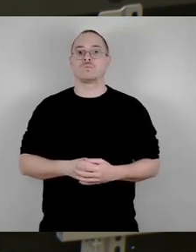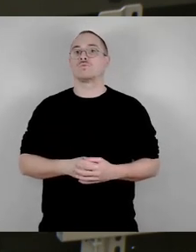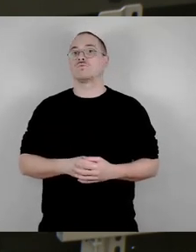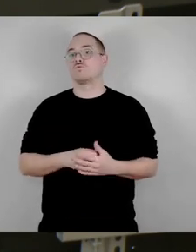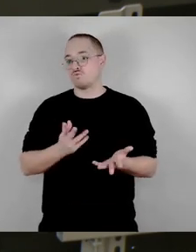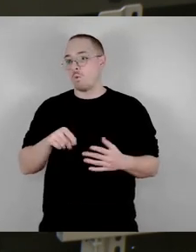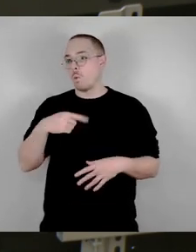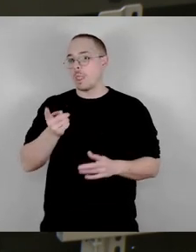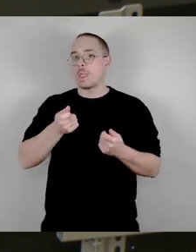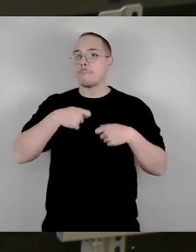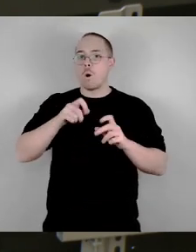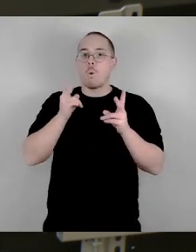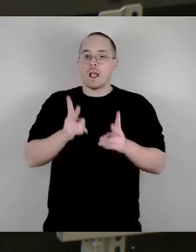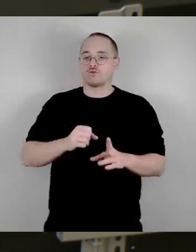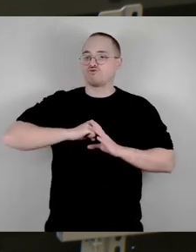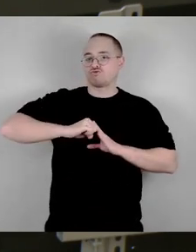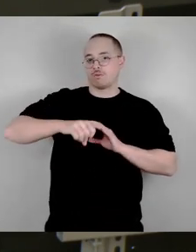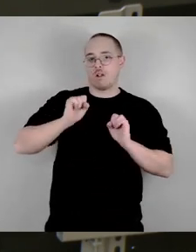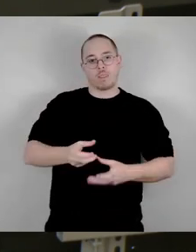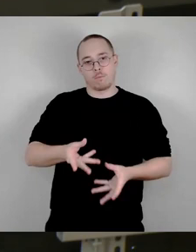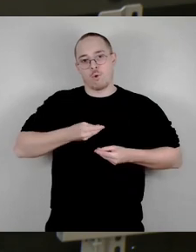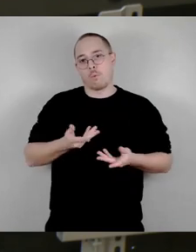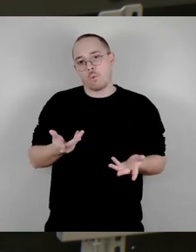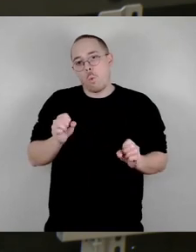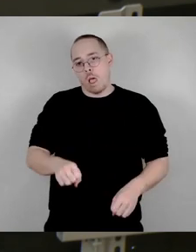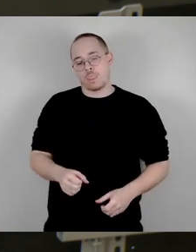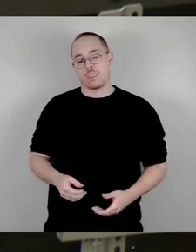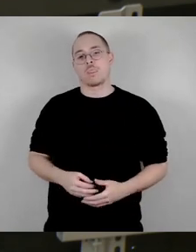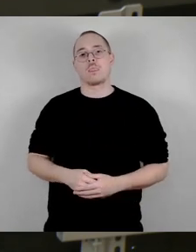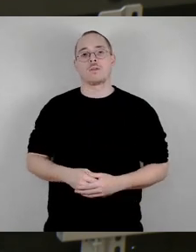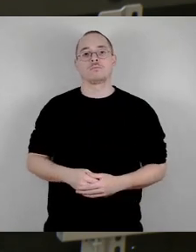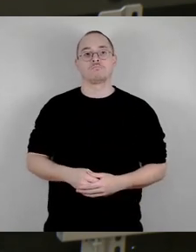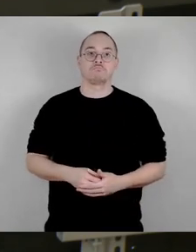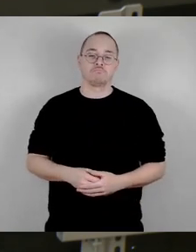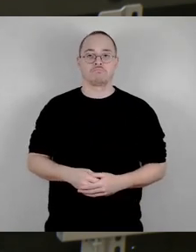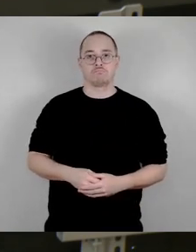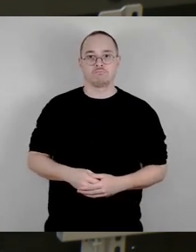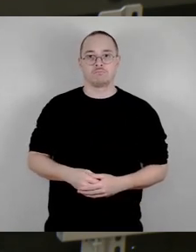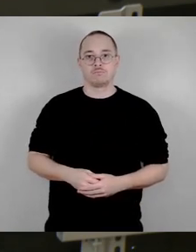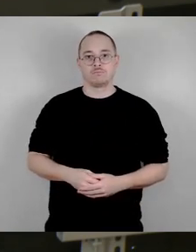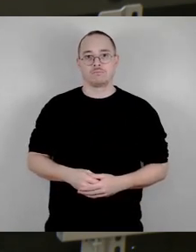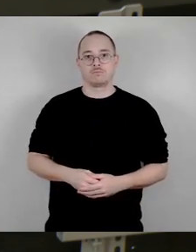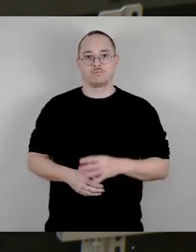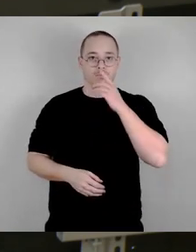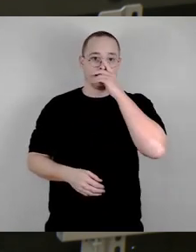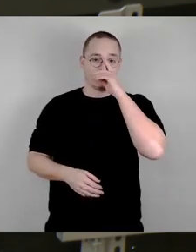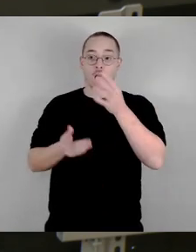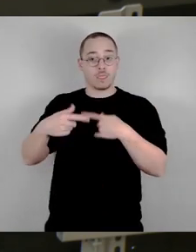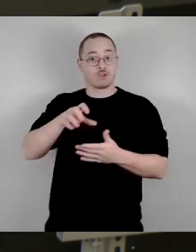also ein gutes Voranbringen dieses Prozesses in Aussicht stellen. Das machen andere Städte so,